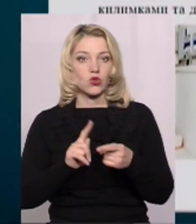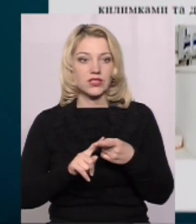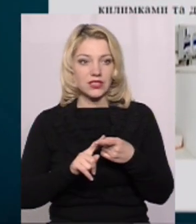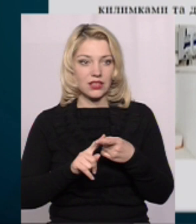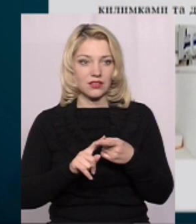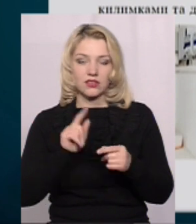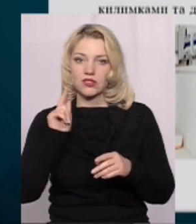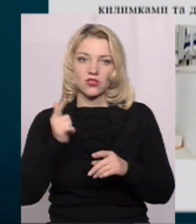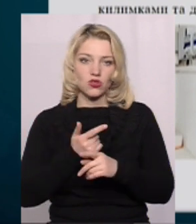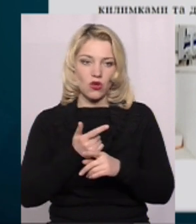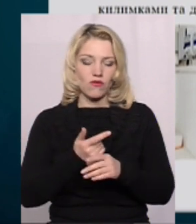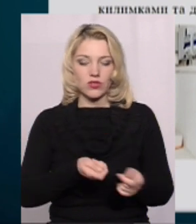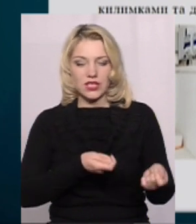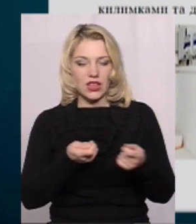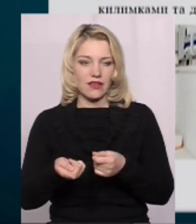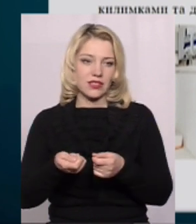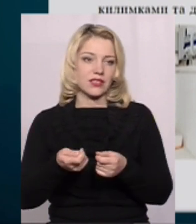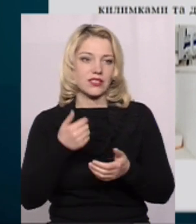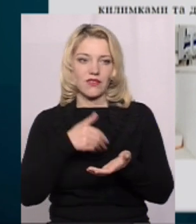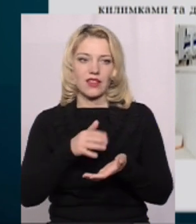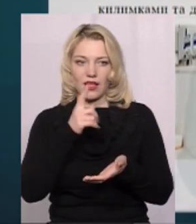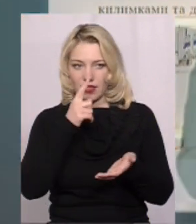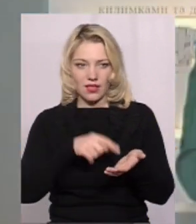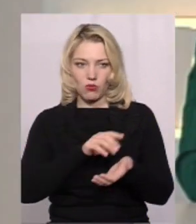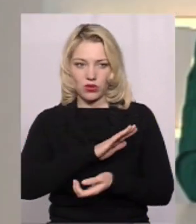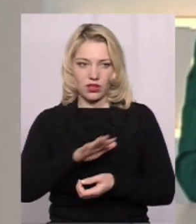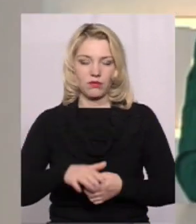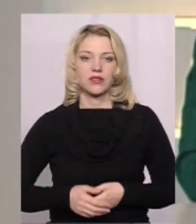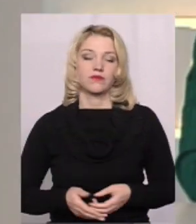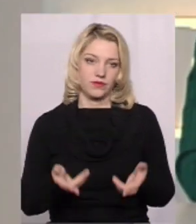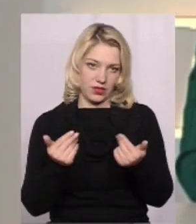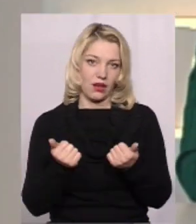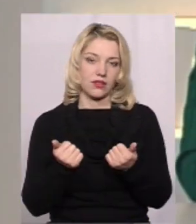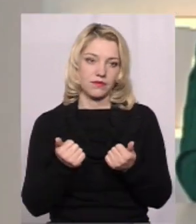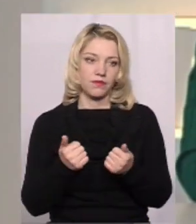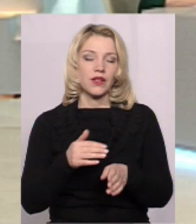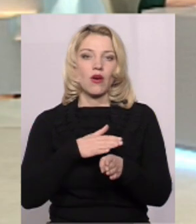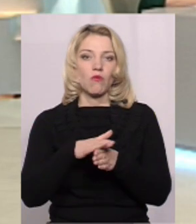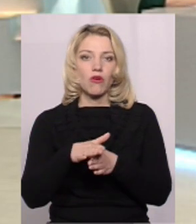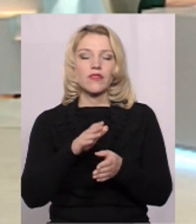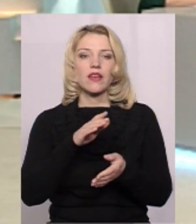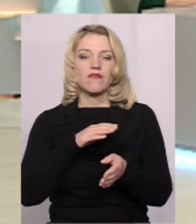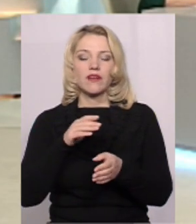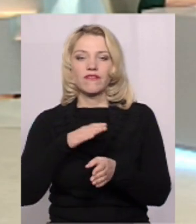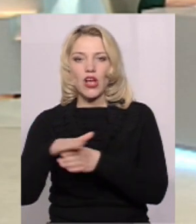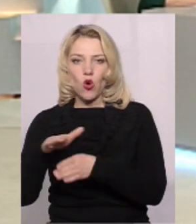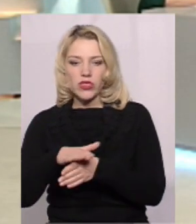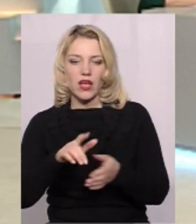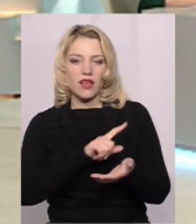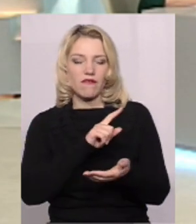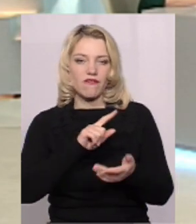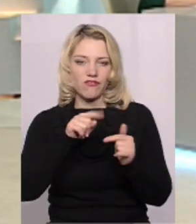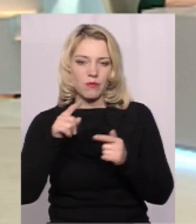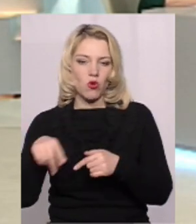знову завезених свиней не потрапить? Так, повне виконання вимог щодо